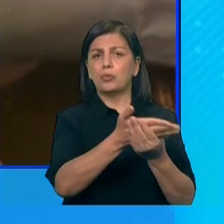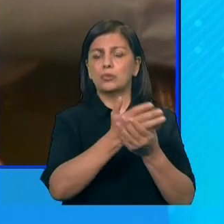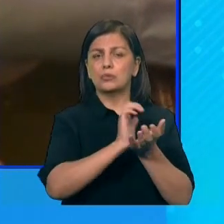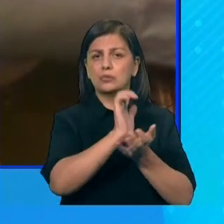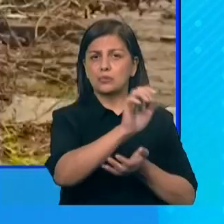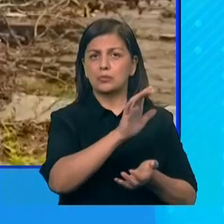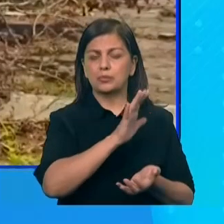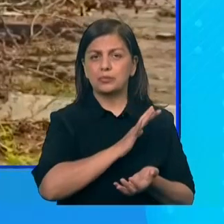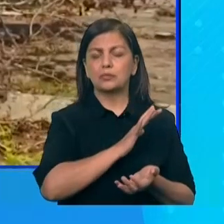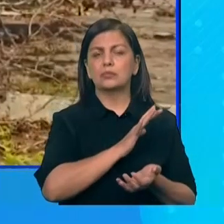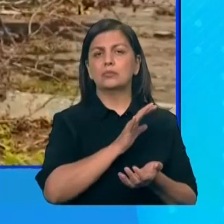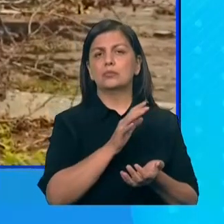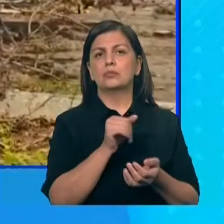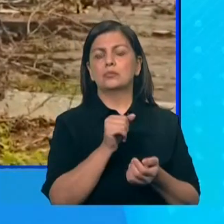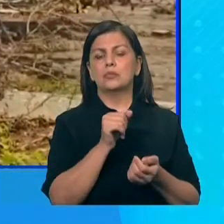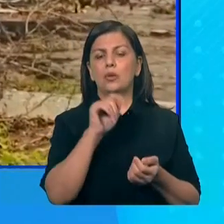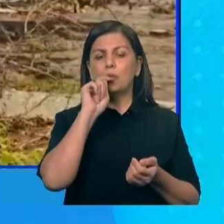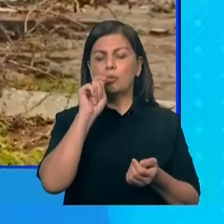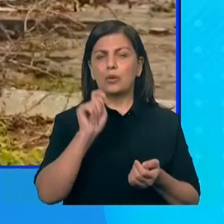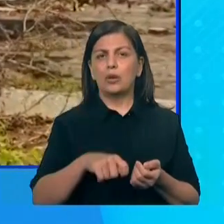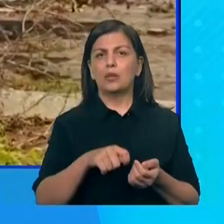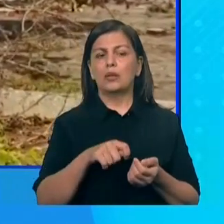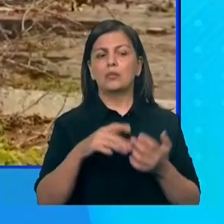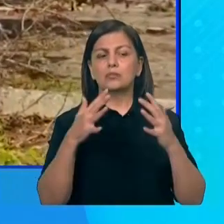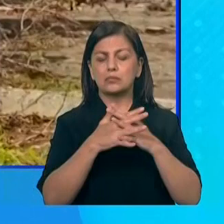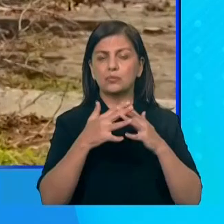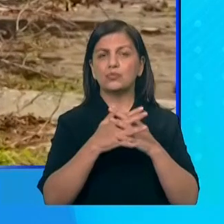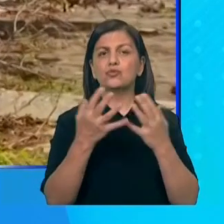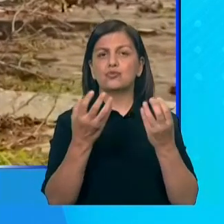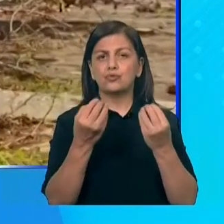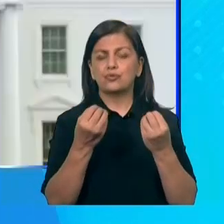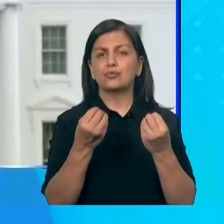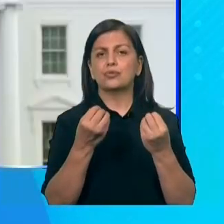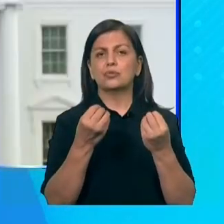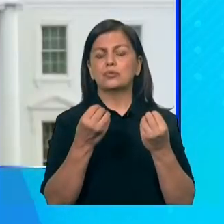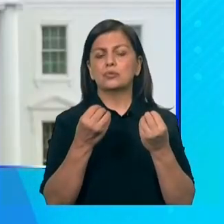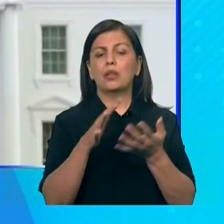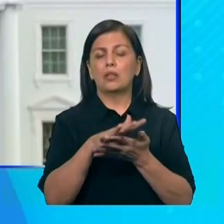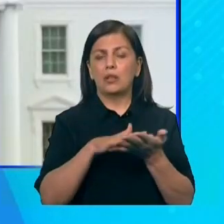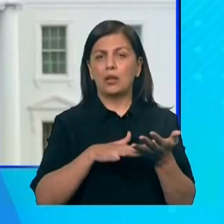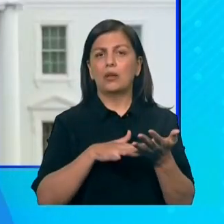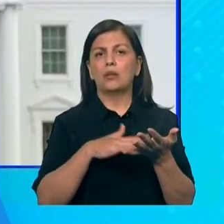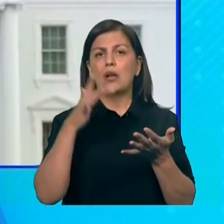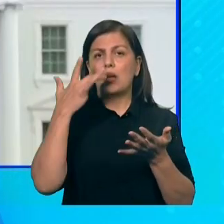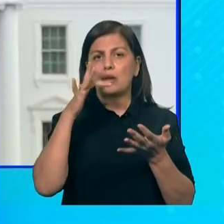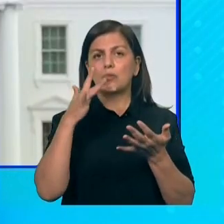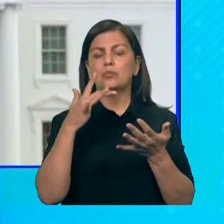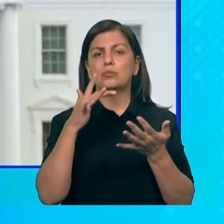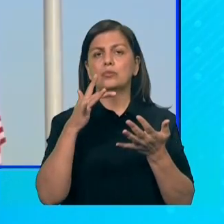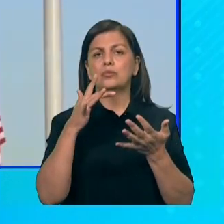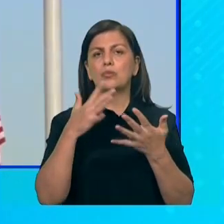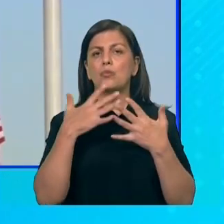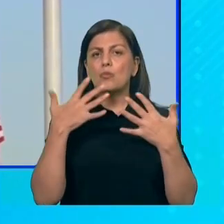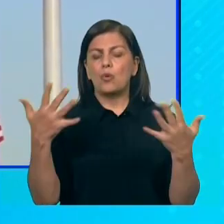və demək olar ki, Ukraynanın müxalibənin davam etdirilməsi üçün bundan sonra da ABŞ və Büyük Britaniya